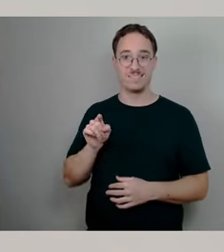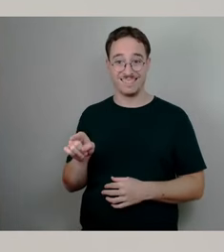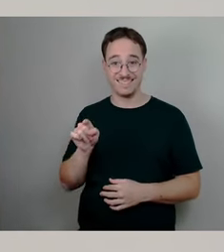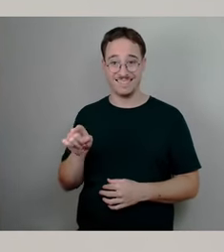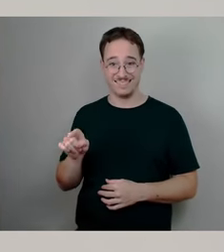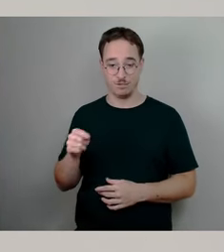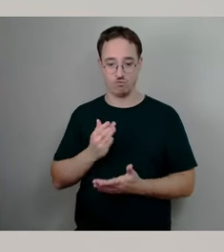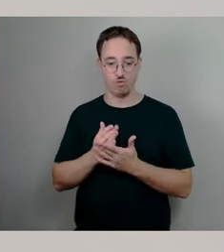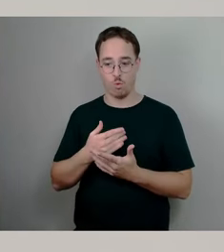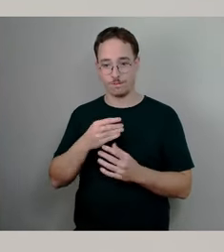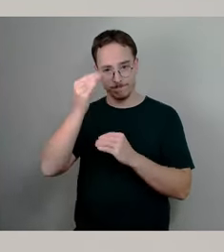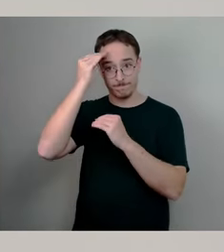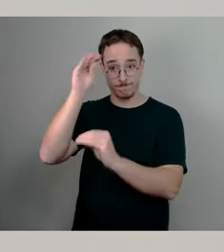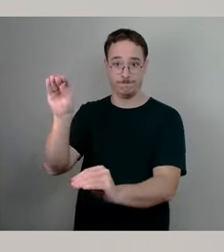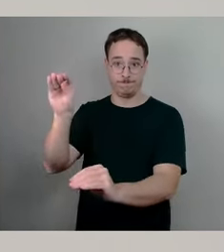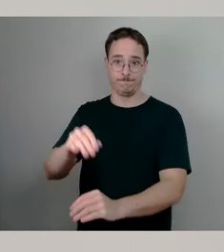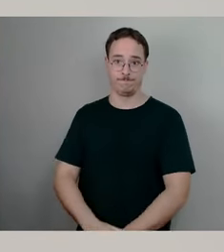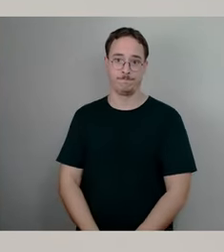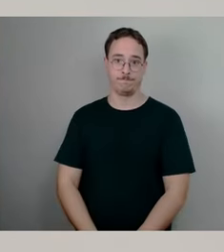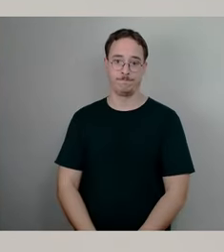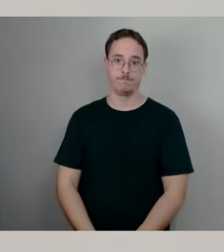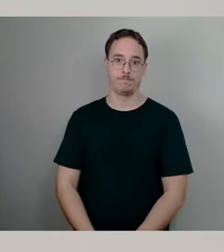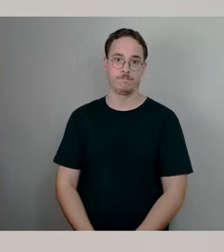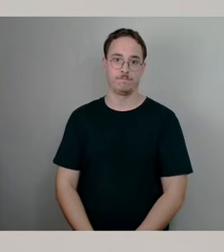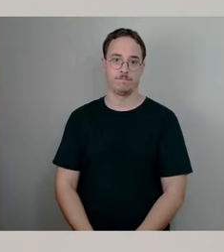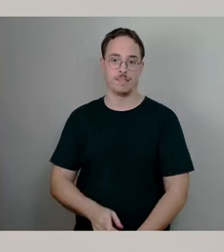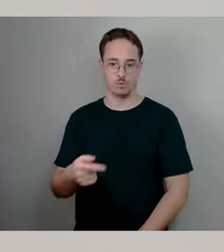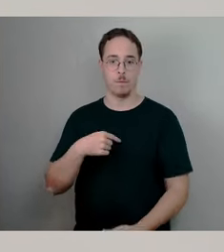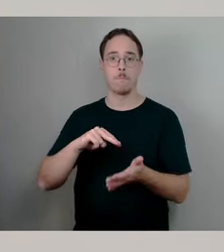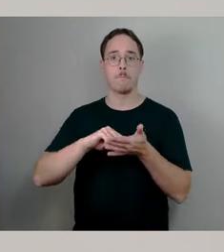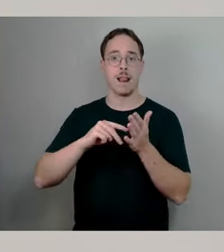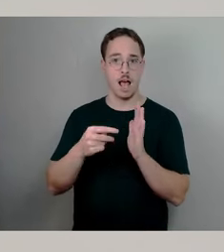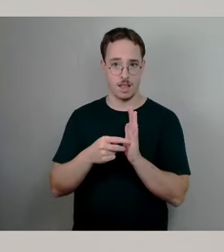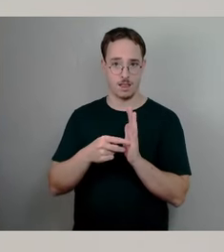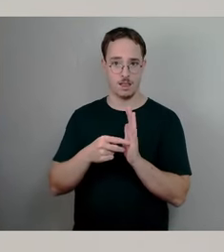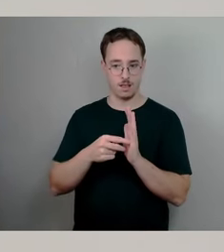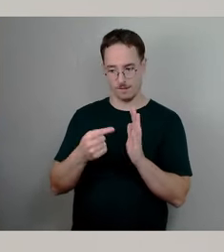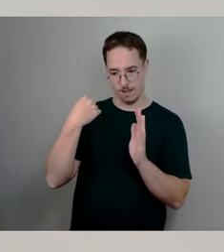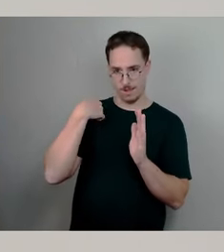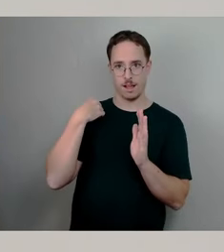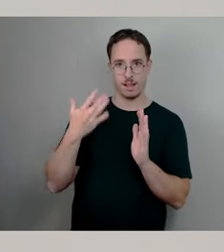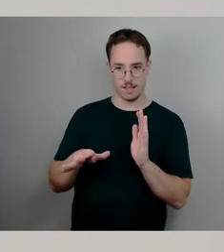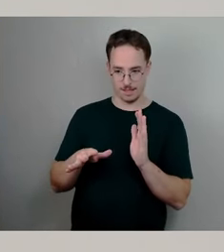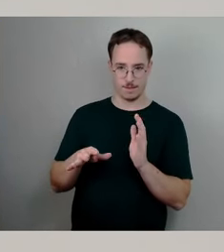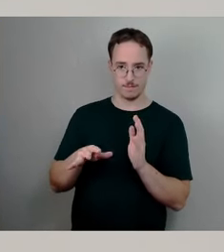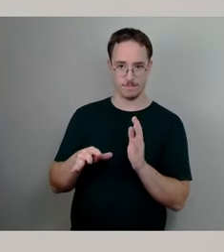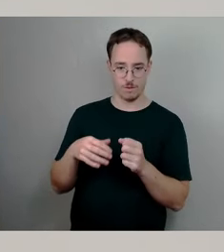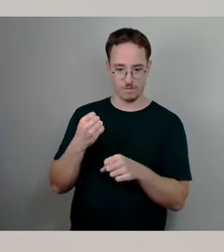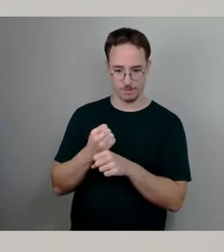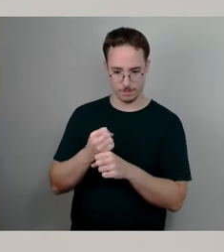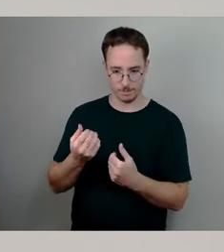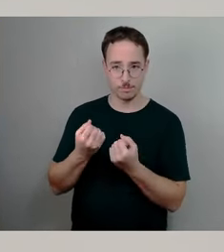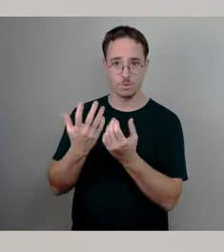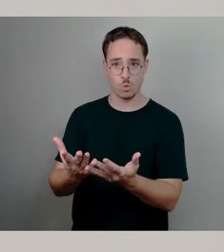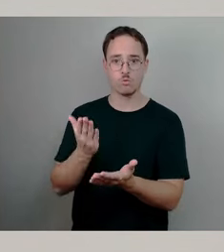-Landstraße informiert habe. Also das, was geplant und jetzt im Herbst umgesetzt wurde, ist seit 2023